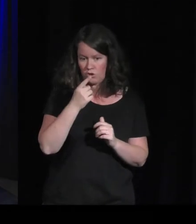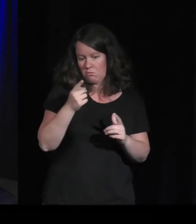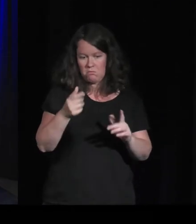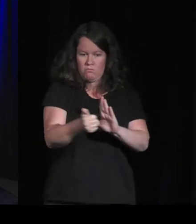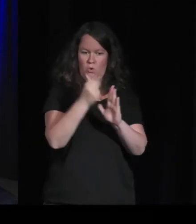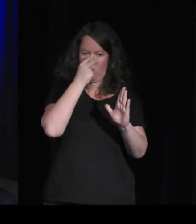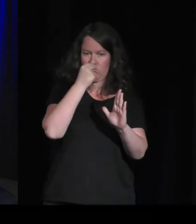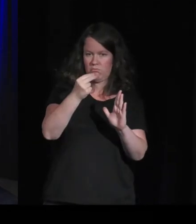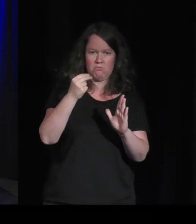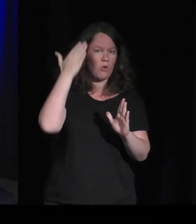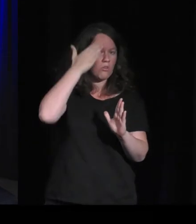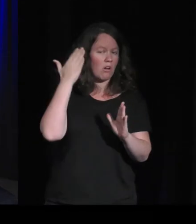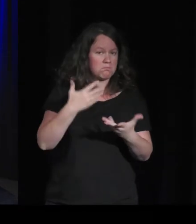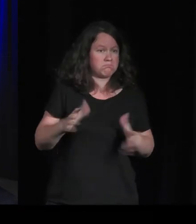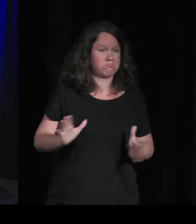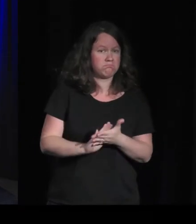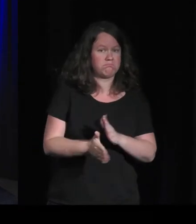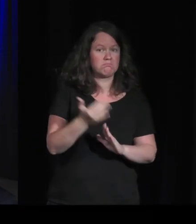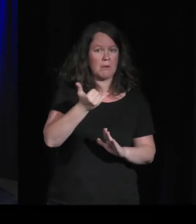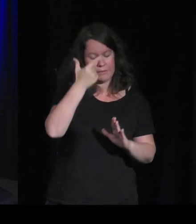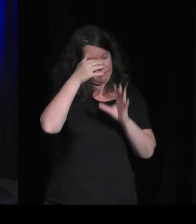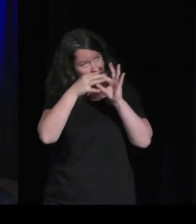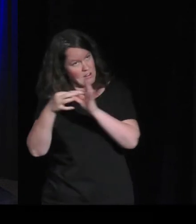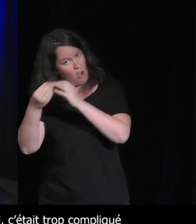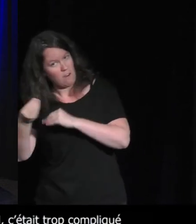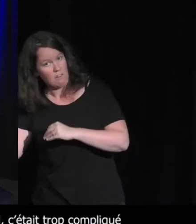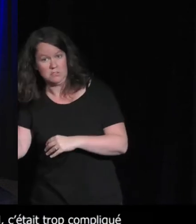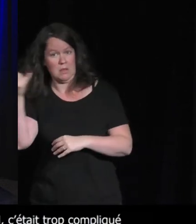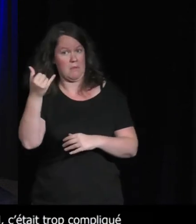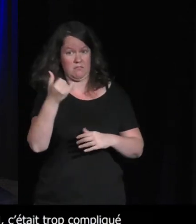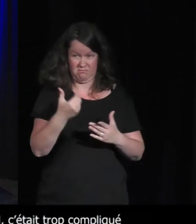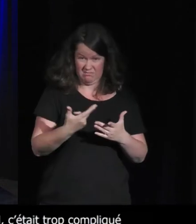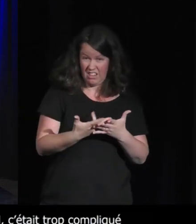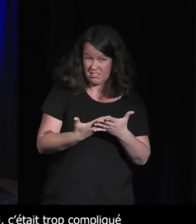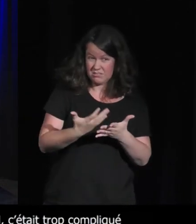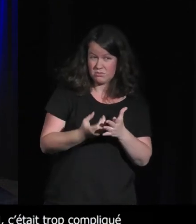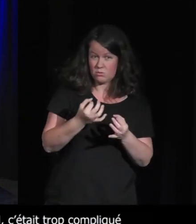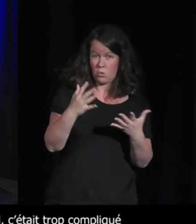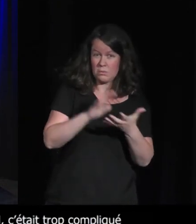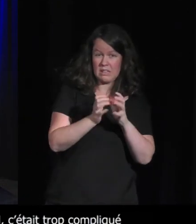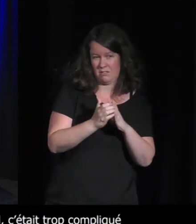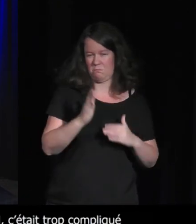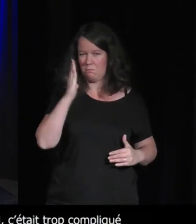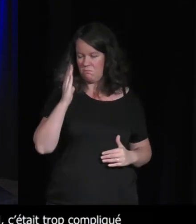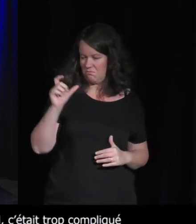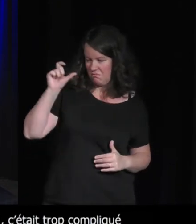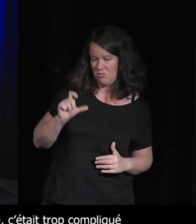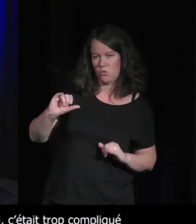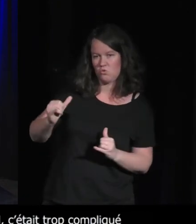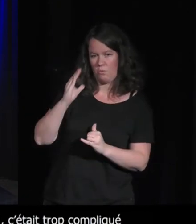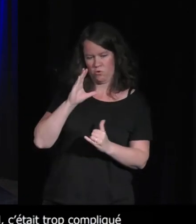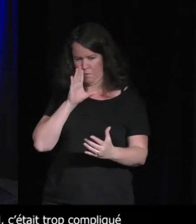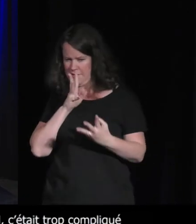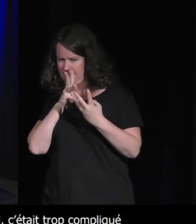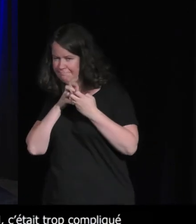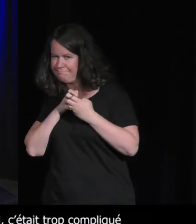animal c'était compliqué dans la narration c'était compliqué pour s'identifier c'était cette bascule-là de finir par finalement en